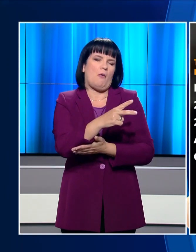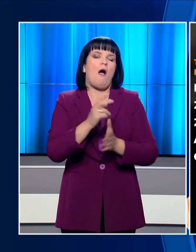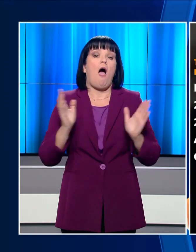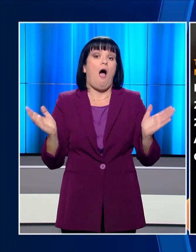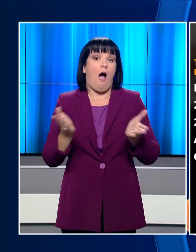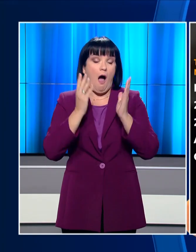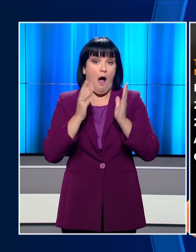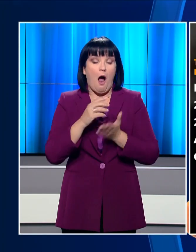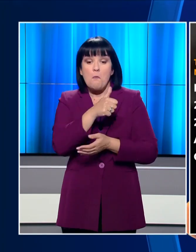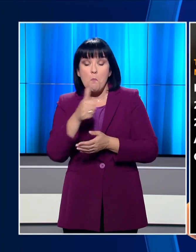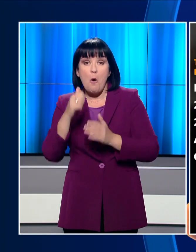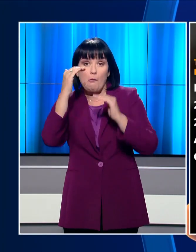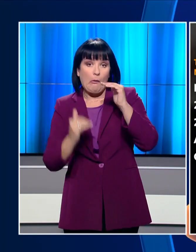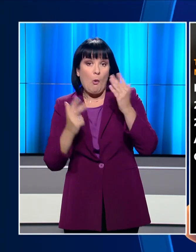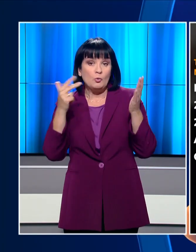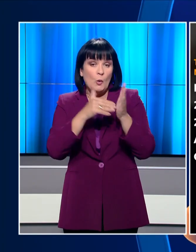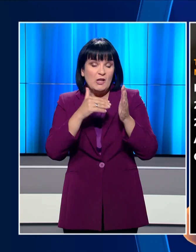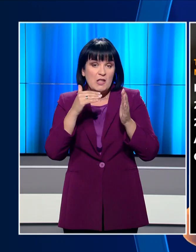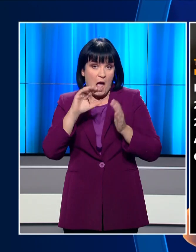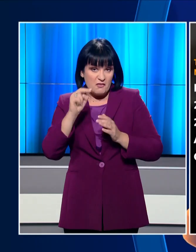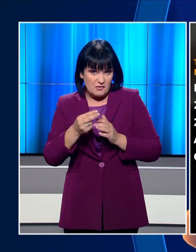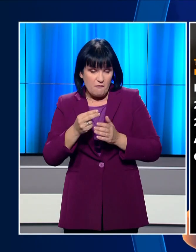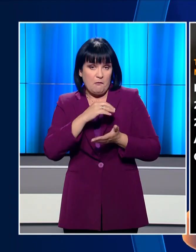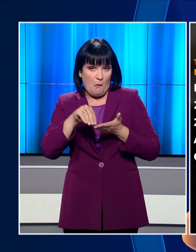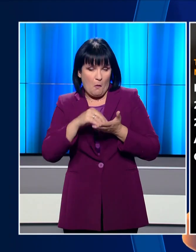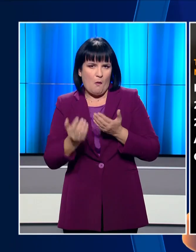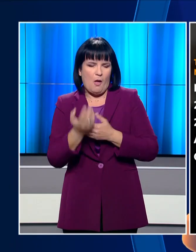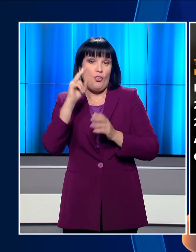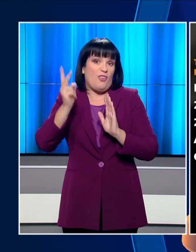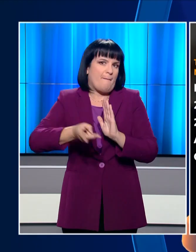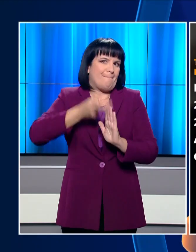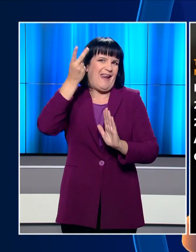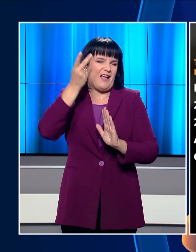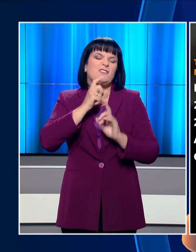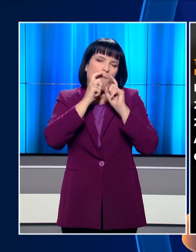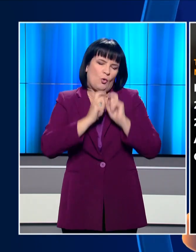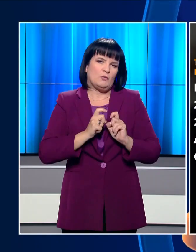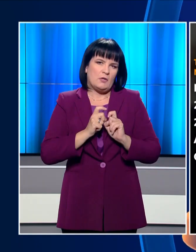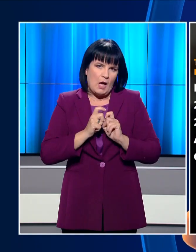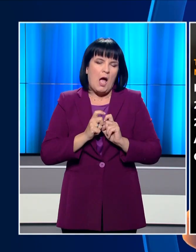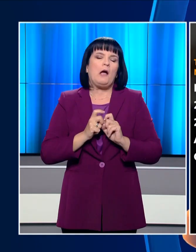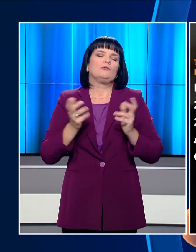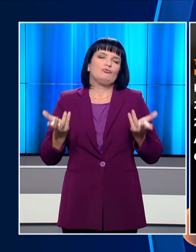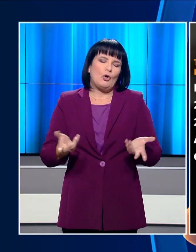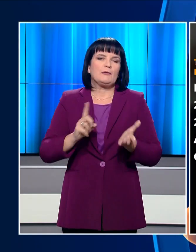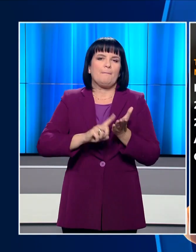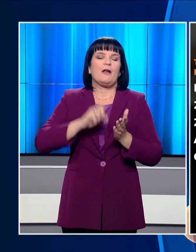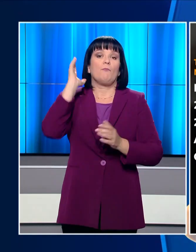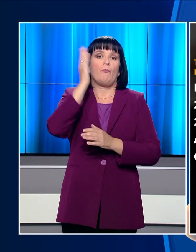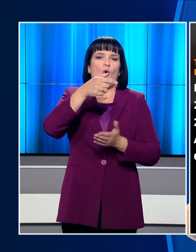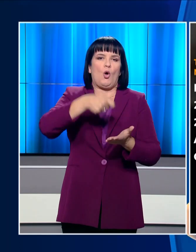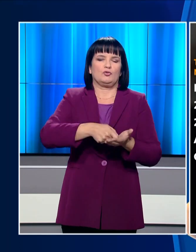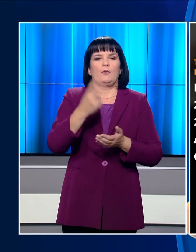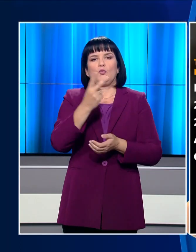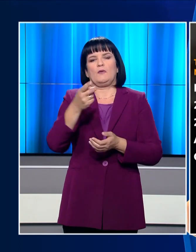Αν όμως μαζέψει μόνο 8.000 ευρώ σε ηλεκτρονικές αποδείξεις που είναι διπλάσιες από αυτές που είναι υποχρεωμένους να συλλέξει φέτος θα πληρώσει πρόστιμο